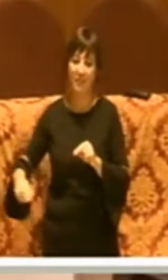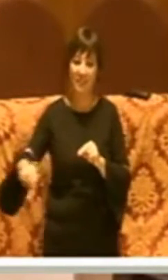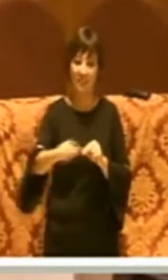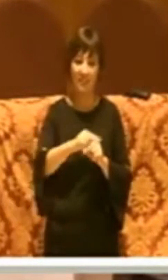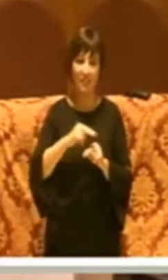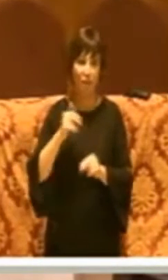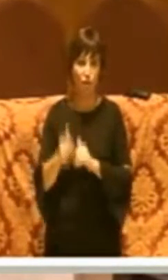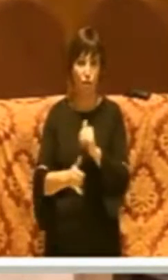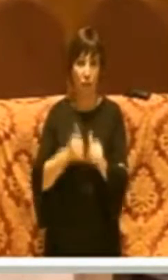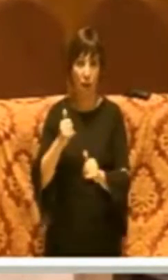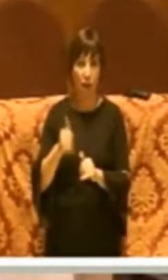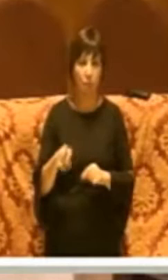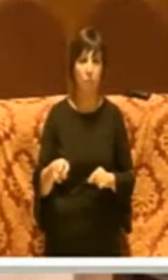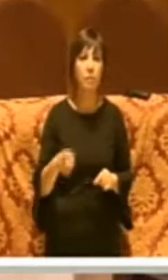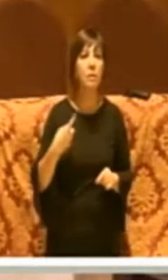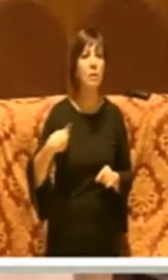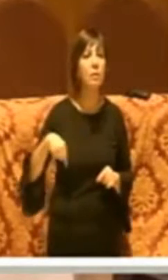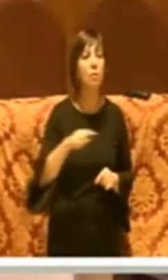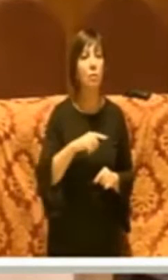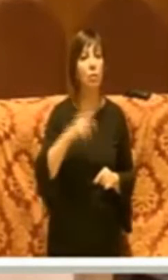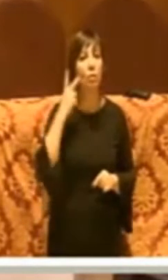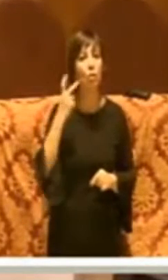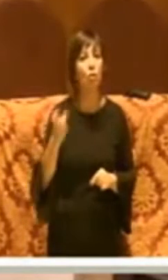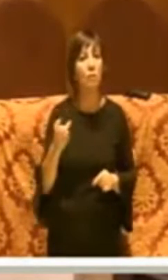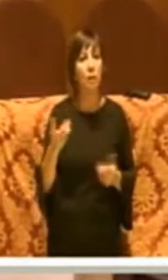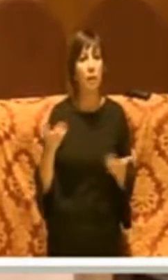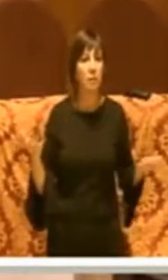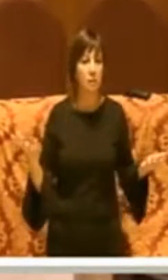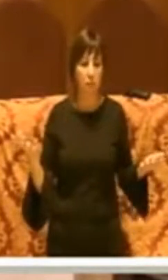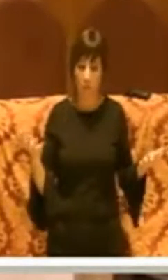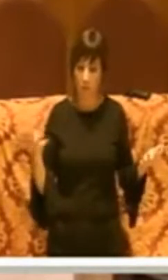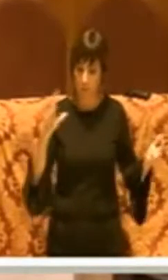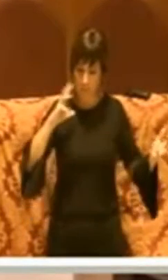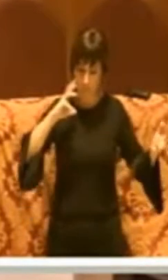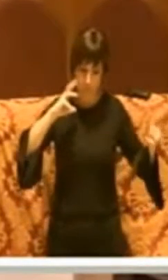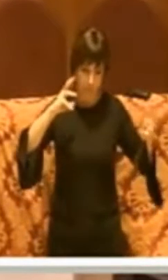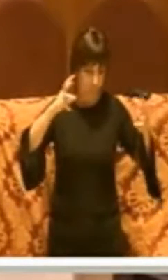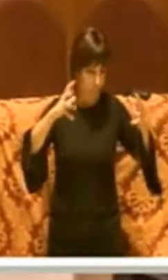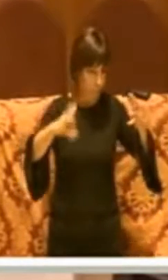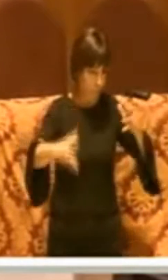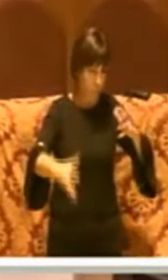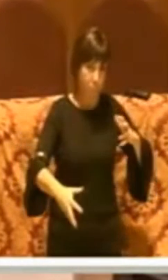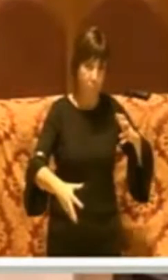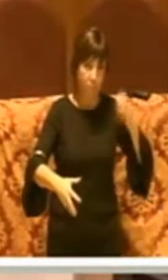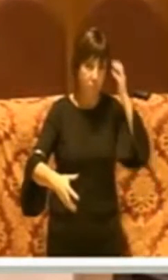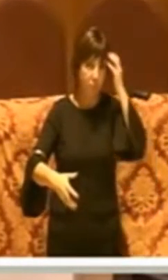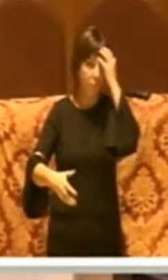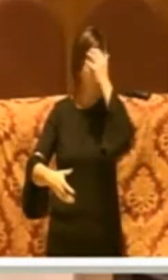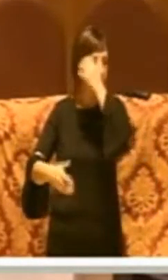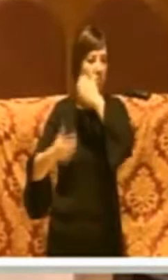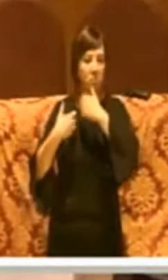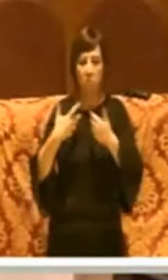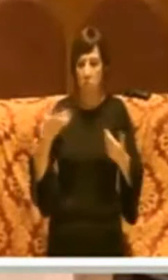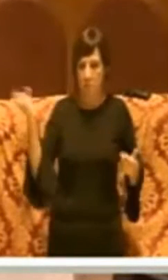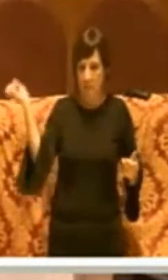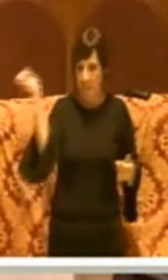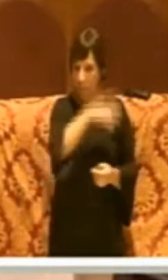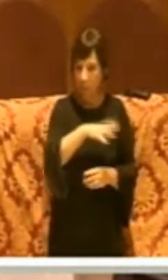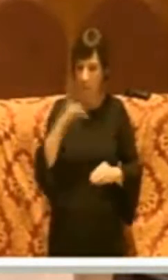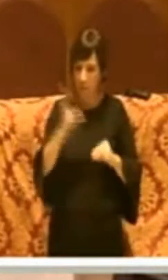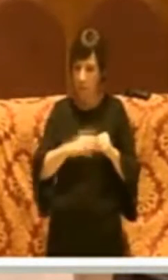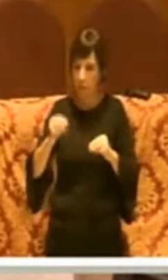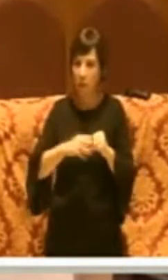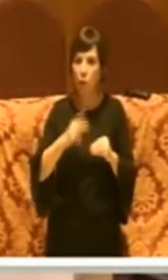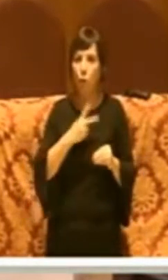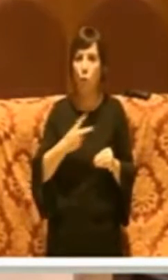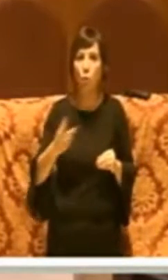Le piste ciclabili noi le abbiamo trovate disastrate. C'era stato un buco manutentivo di due o